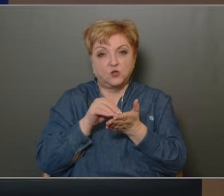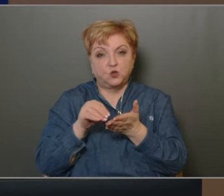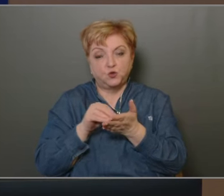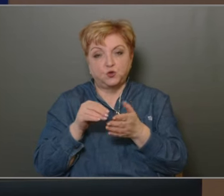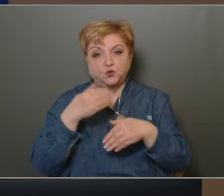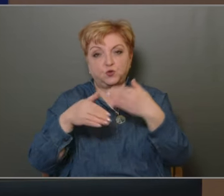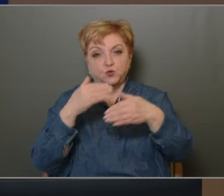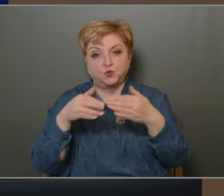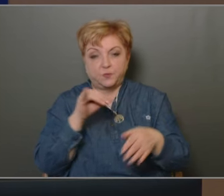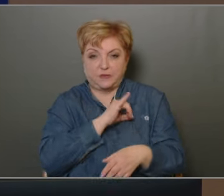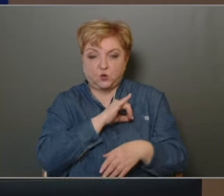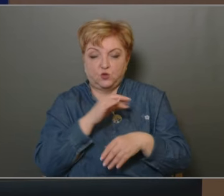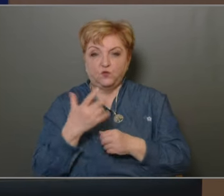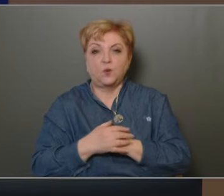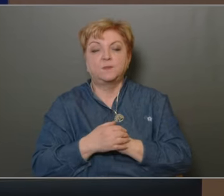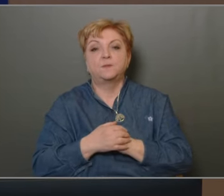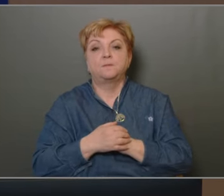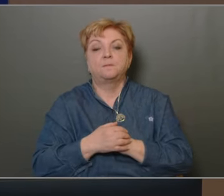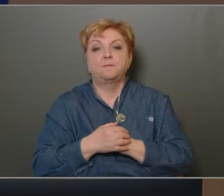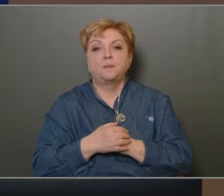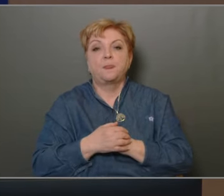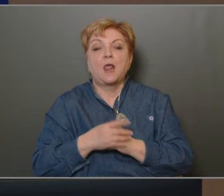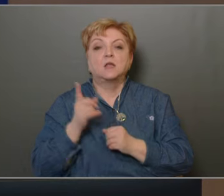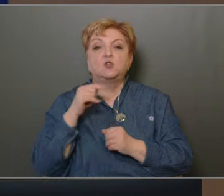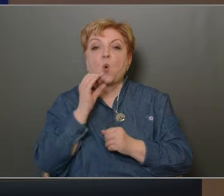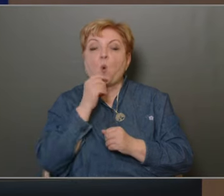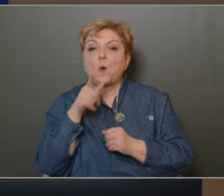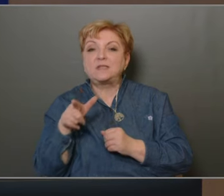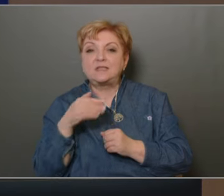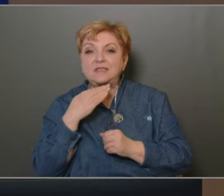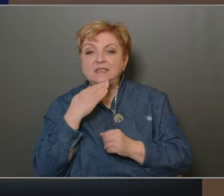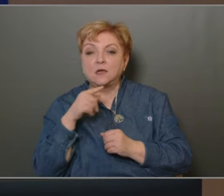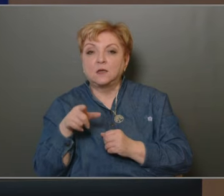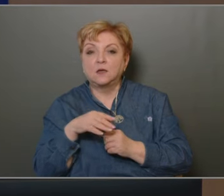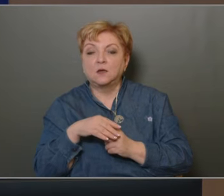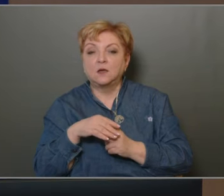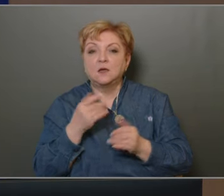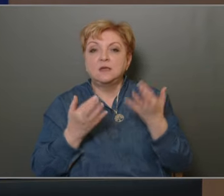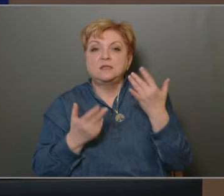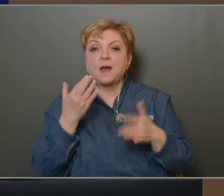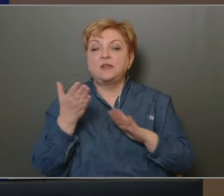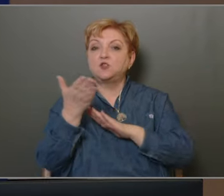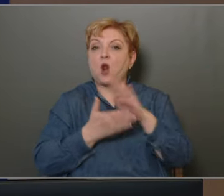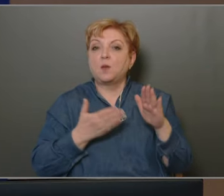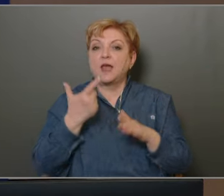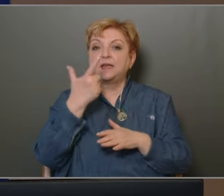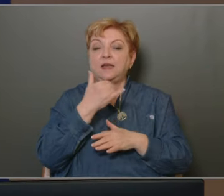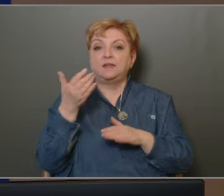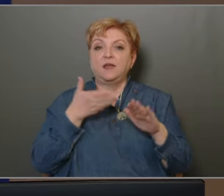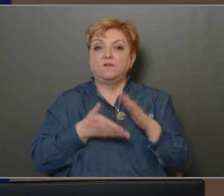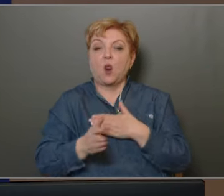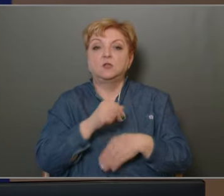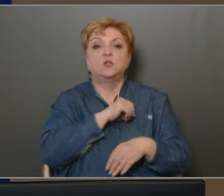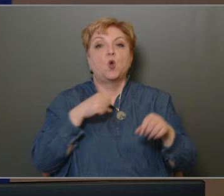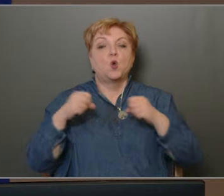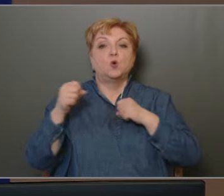biztosított volt, annak ellenére, hogy a TÖOSZ-nak a számítása alapján két év alatt az